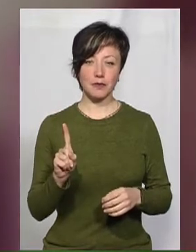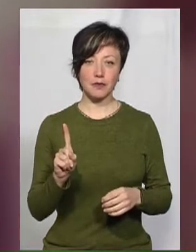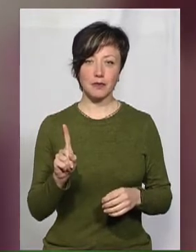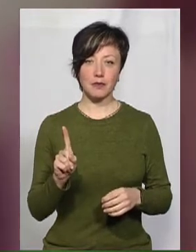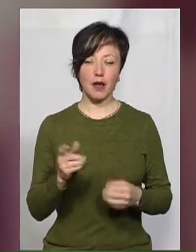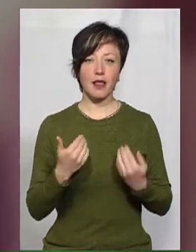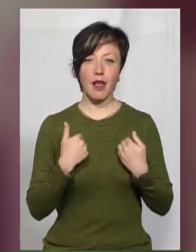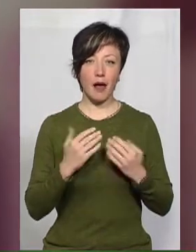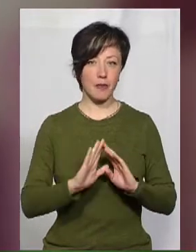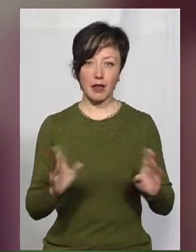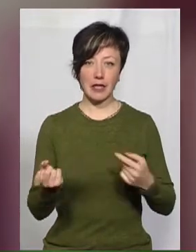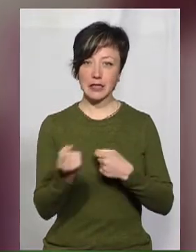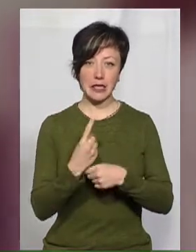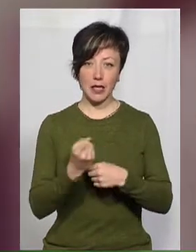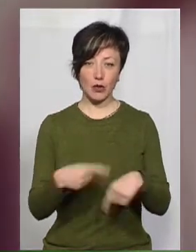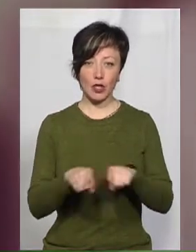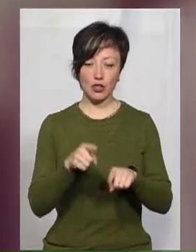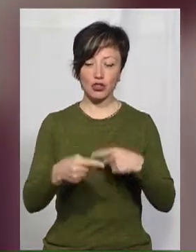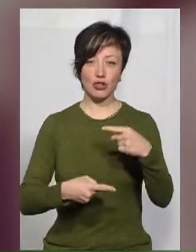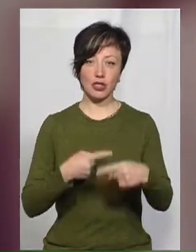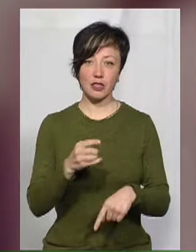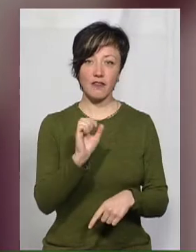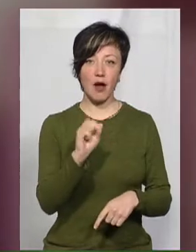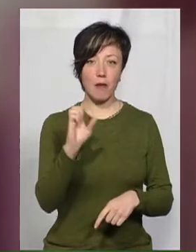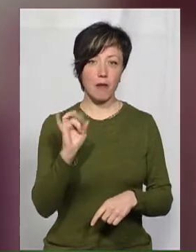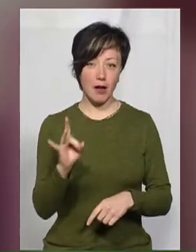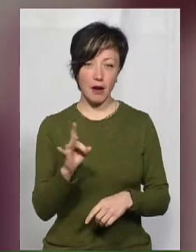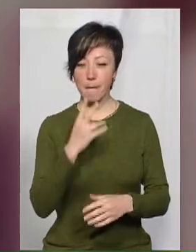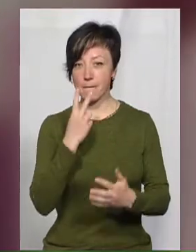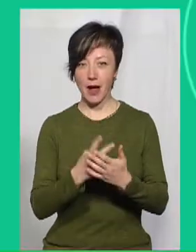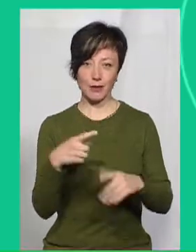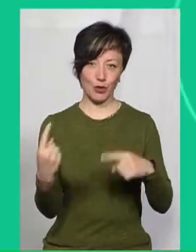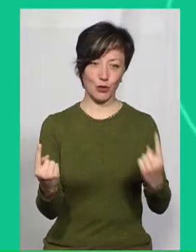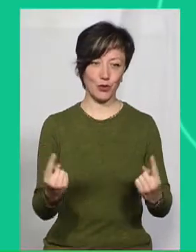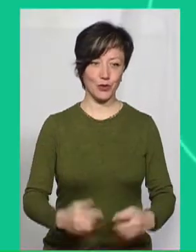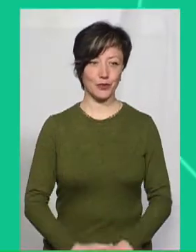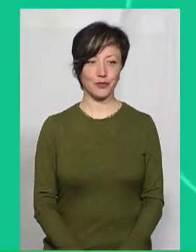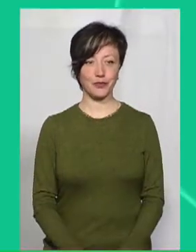не задають так через вайбер, щоб ми бачимо один одного.